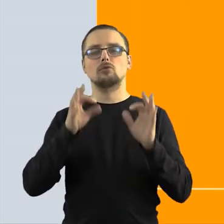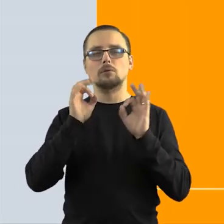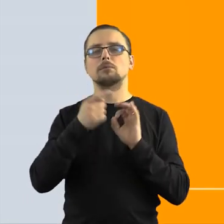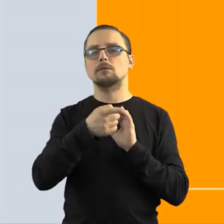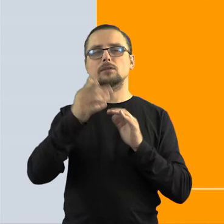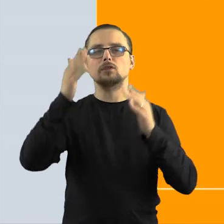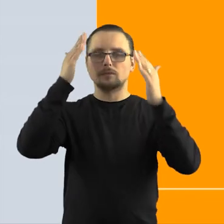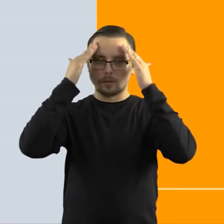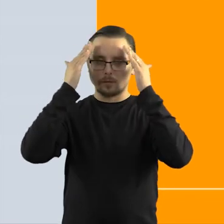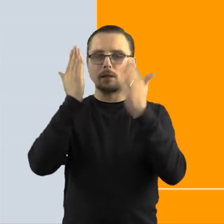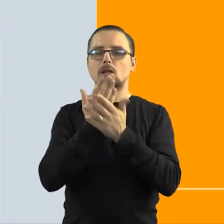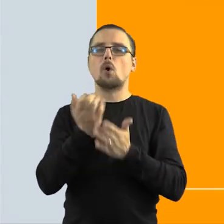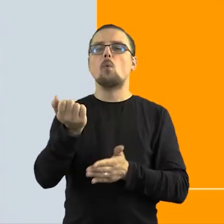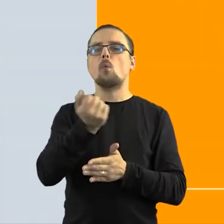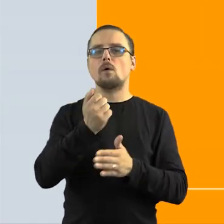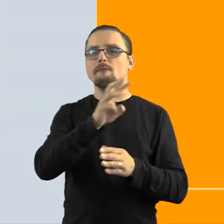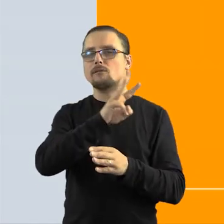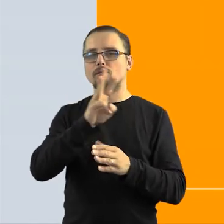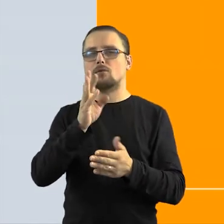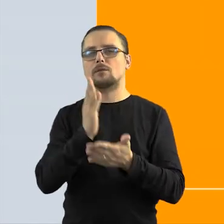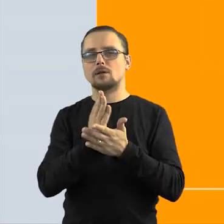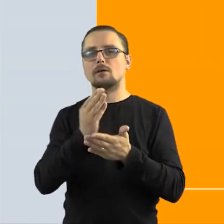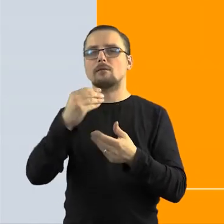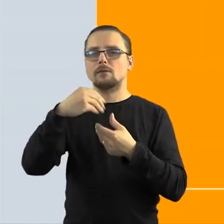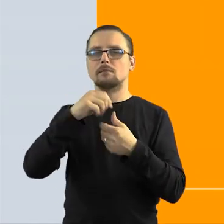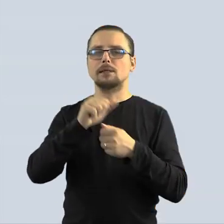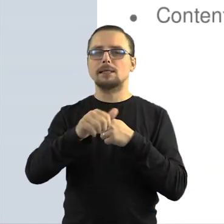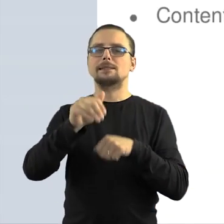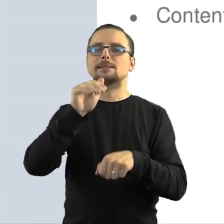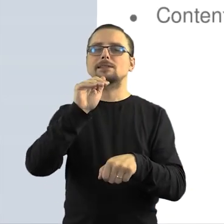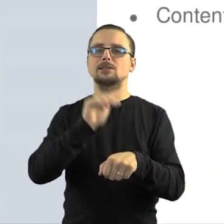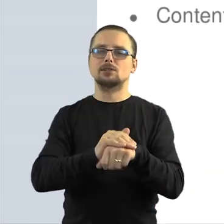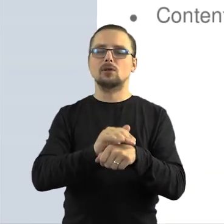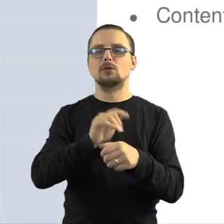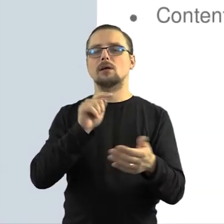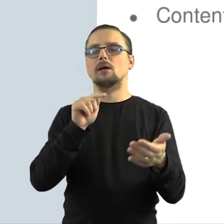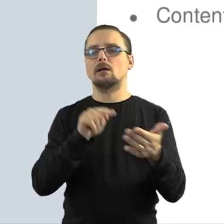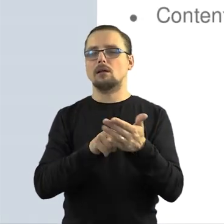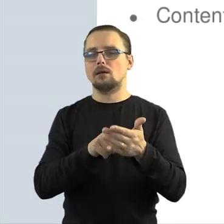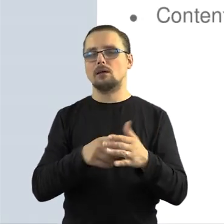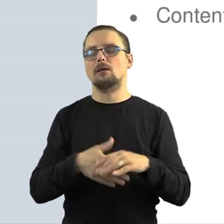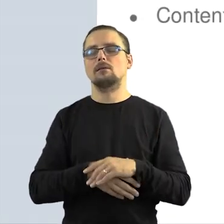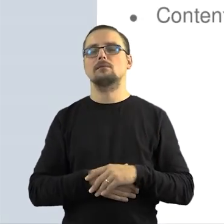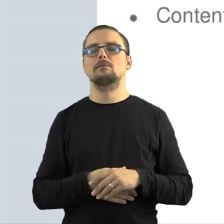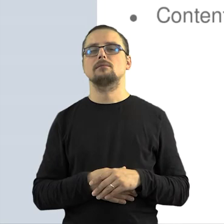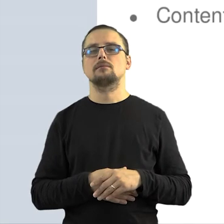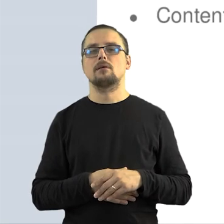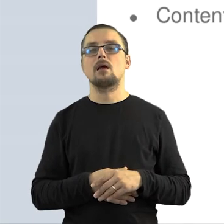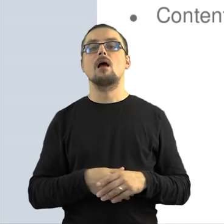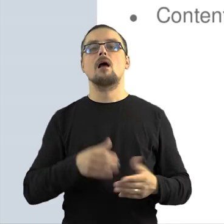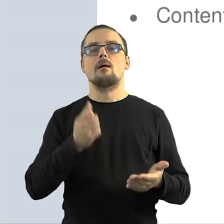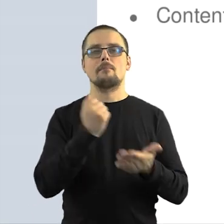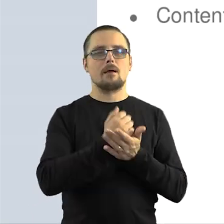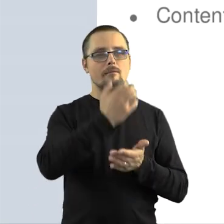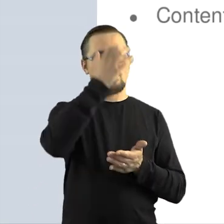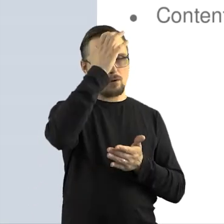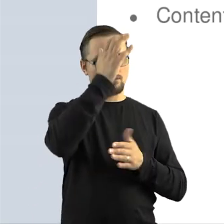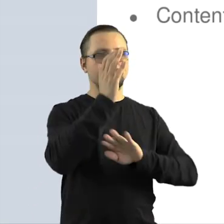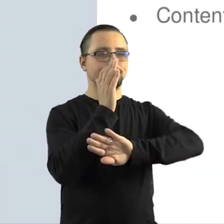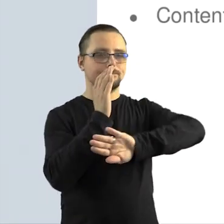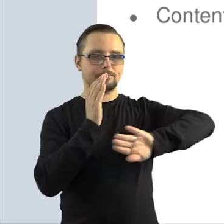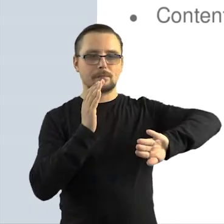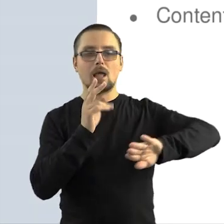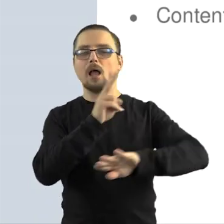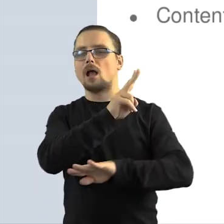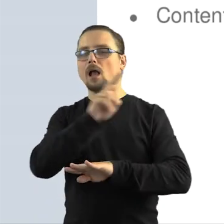a nie, że tylko po prostu korzystają z danej platformy. I tutaj musimy po pierwsze